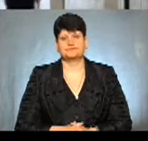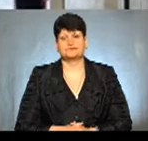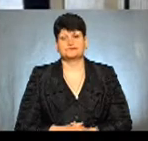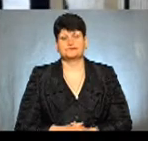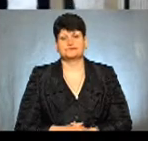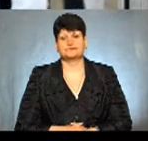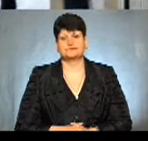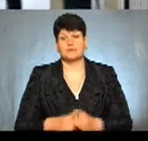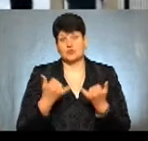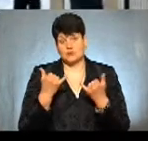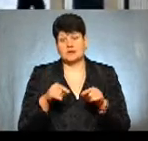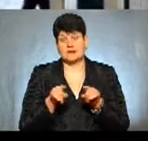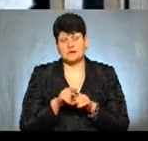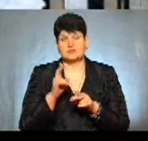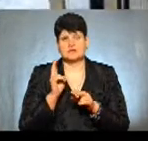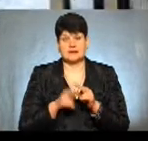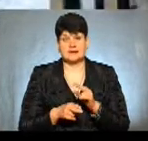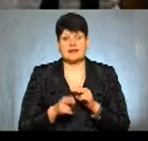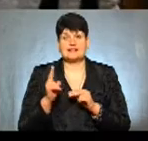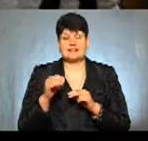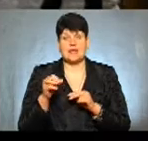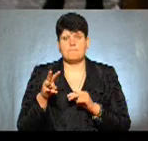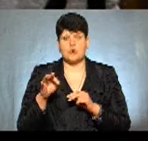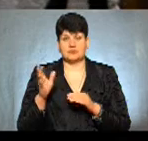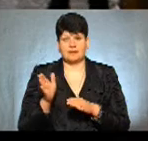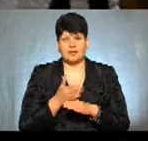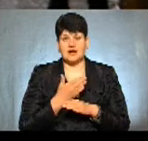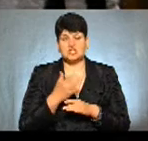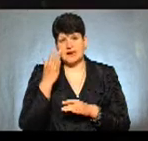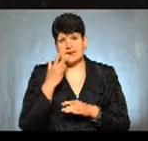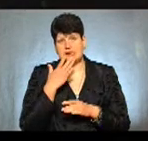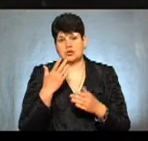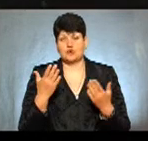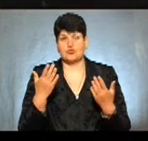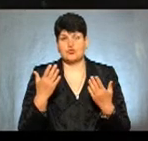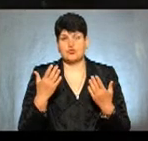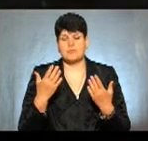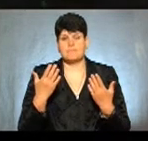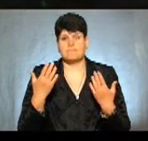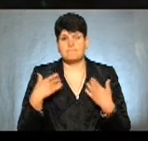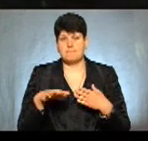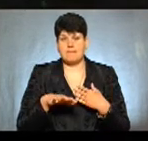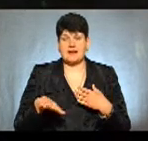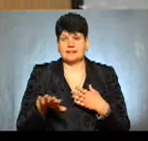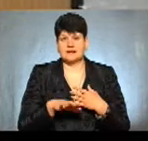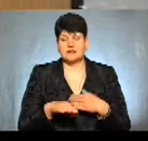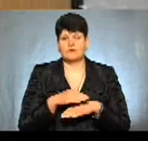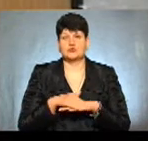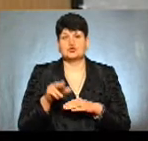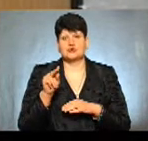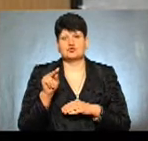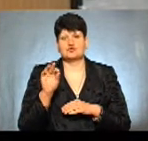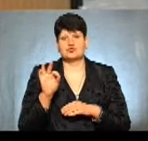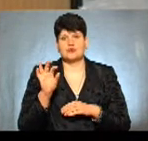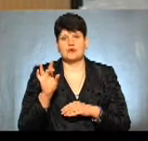Сьогодні також завершили демонтаж літнього майданчика на вулиці Чорновола у Тернополі. За словами муніципального інспектора Ігоря